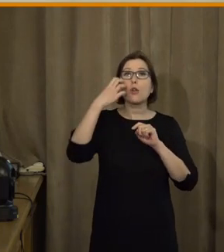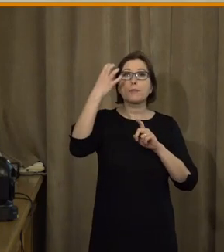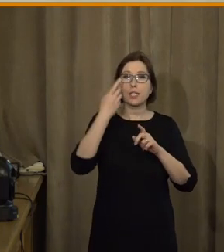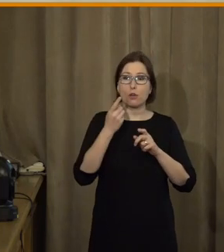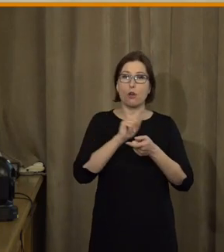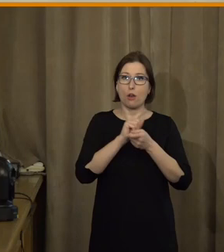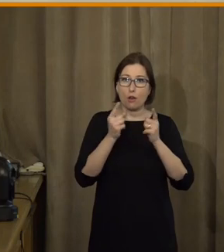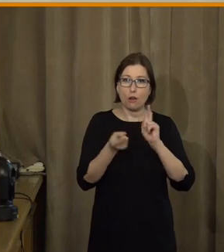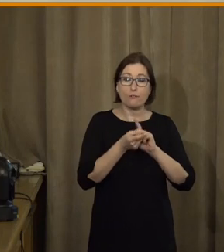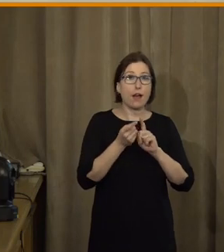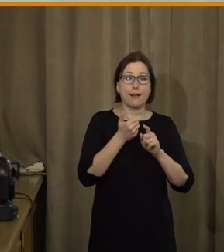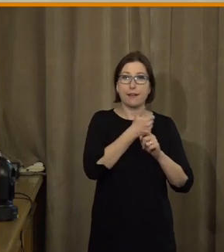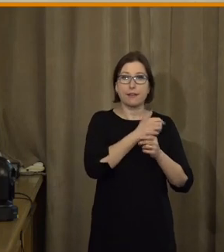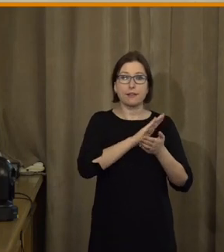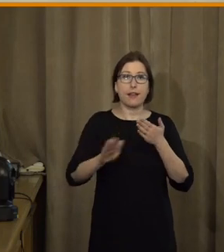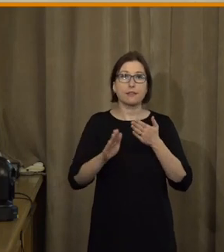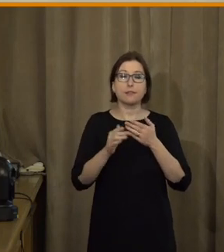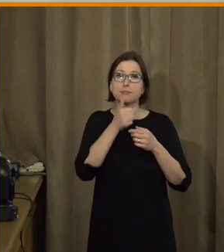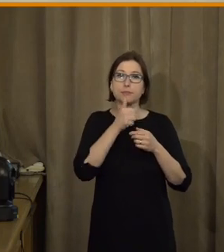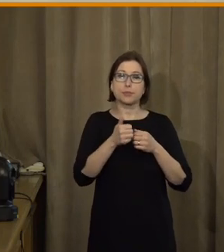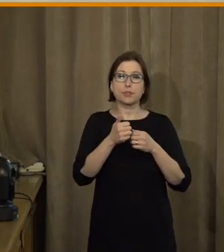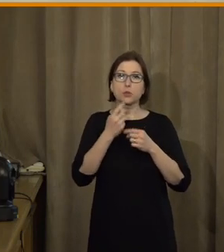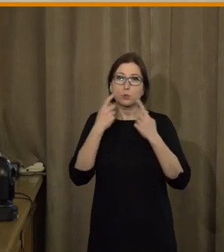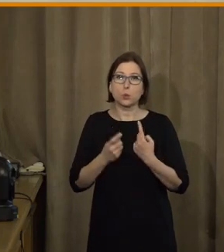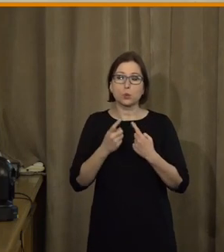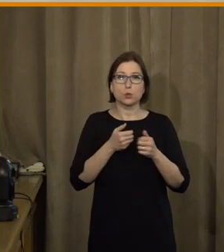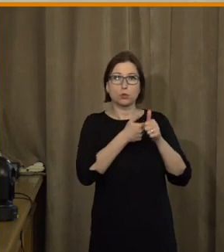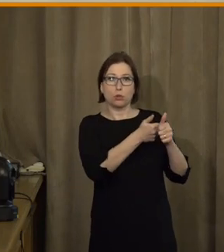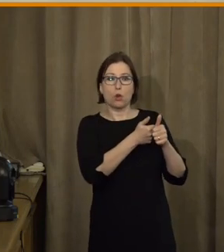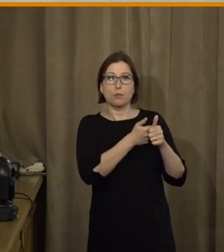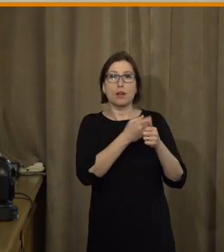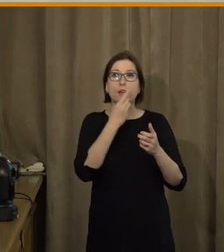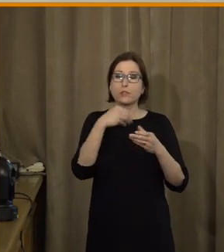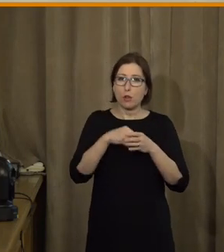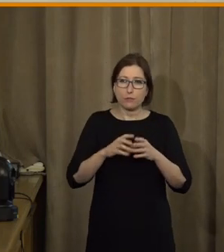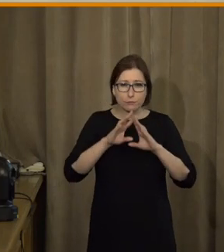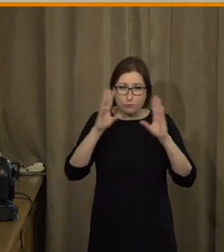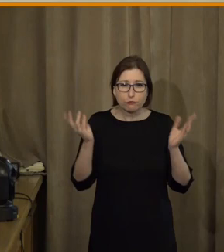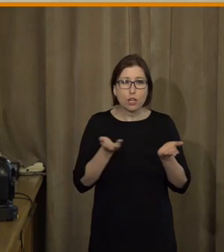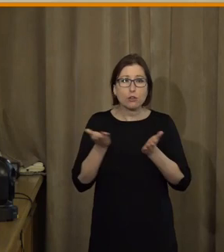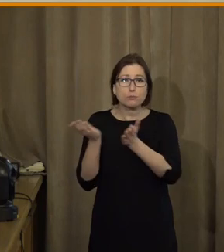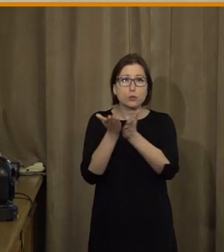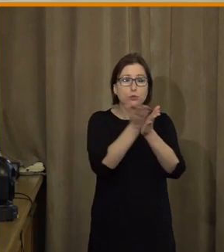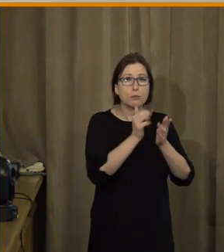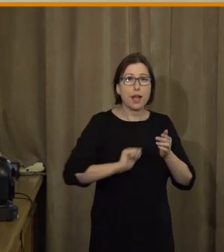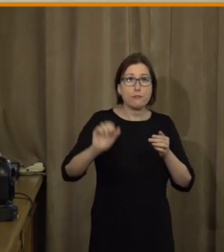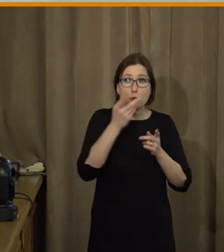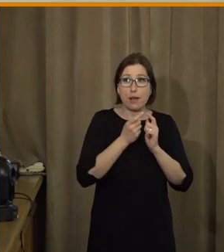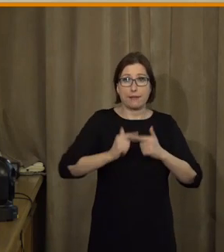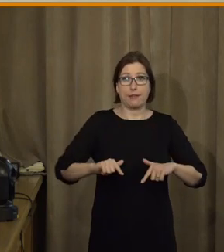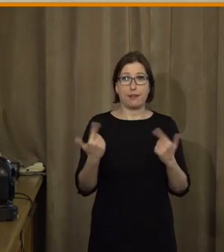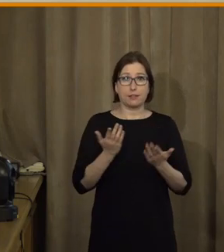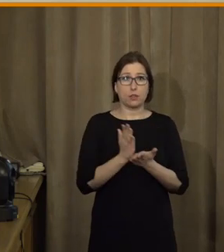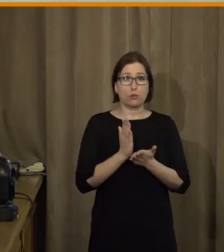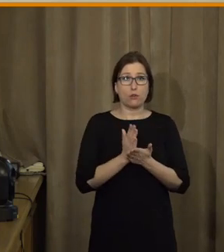a nejednou ze dne na den se jezdilo jedním způsobem, že způsobilo se tu zbytku té Evropě a bylo to prostě vyřešené.